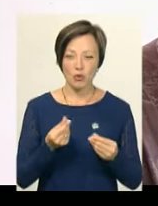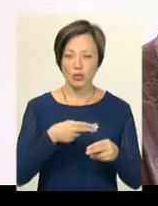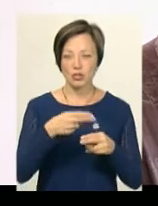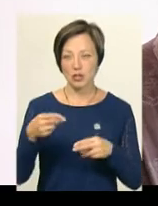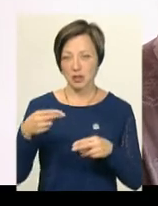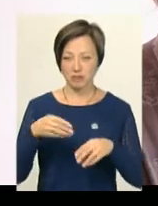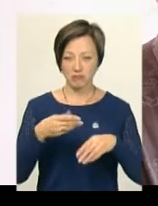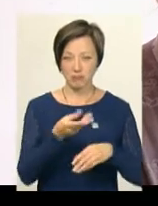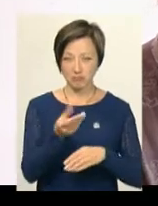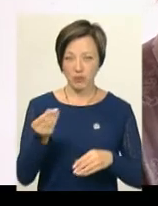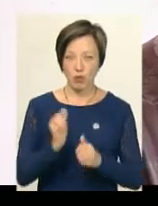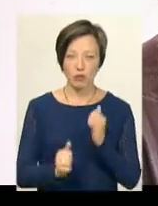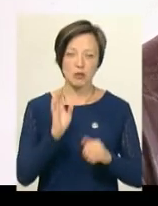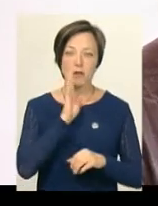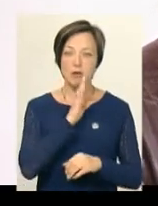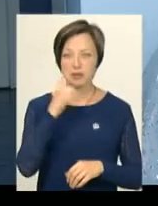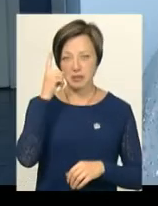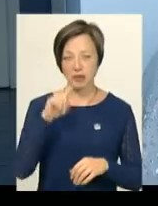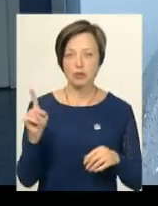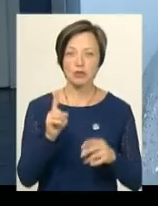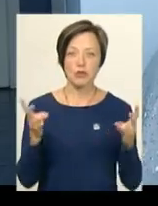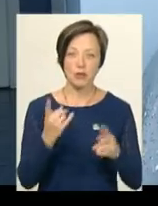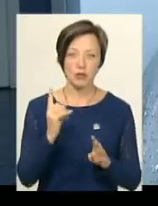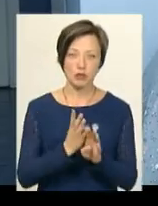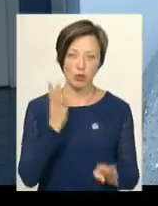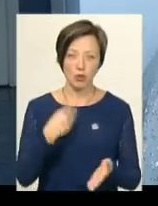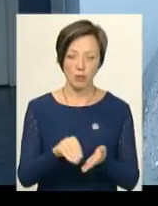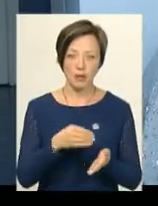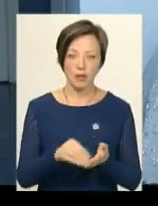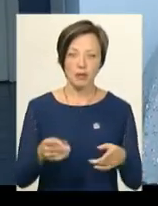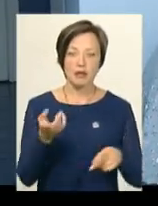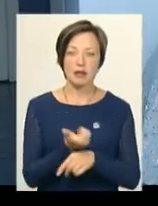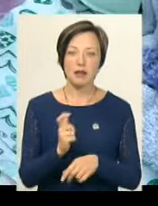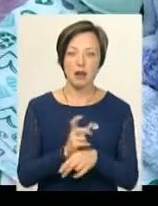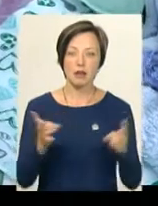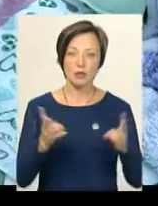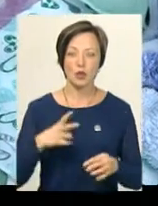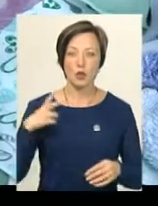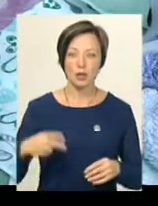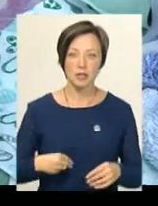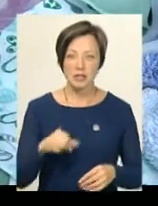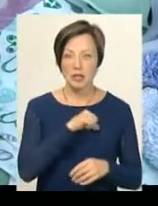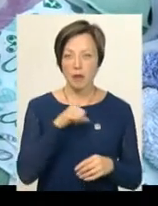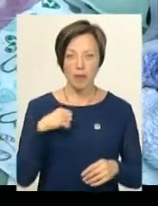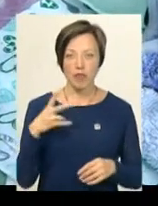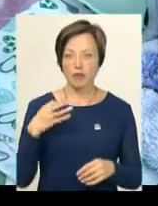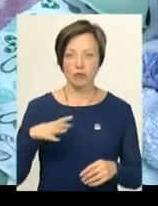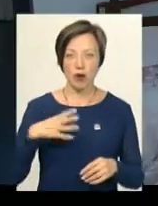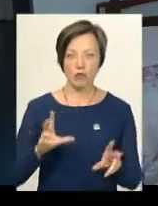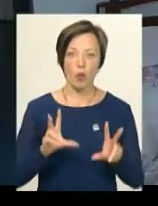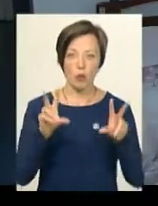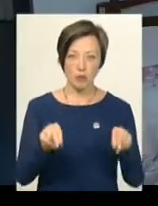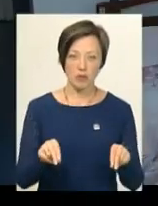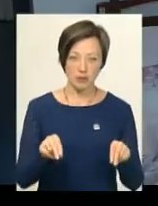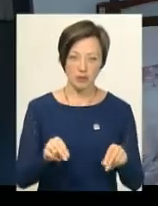мама знає, що її потрібно в першу чергу купити. Ганна Павліковська придбала найнеобхідніше для доньки Софійки сама, не чекаючи обіцяного